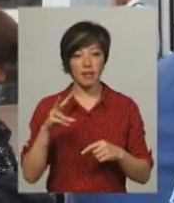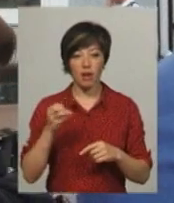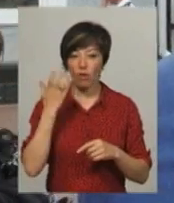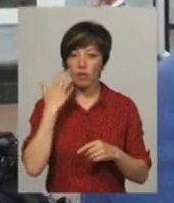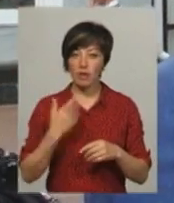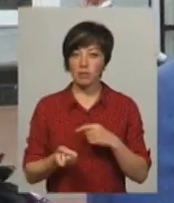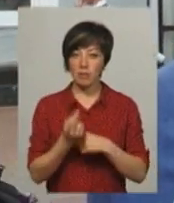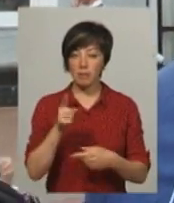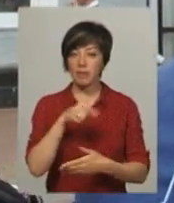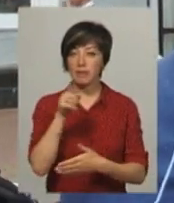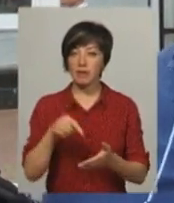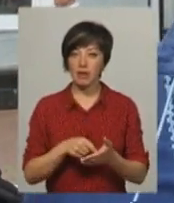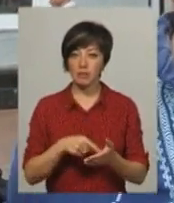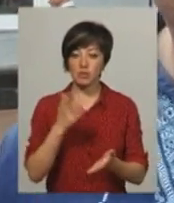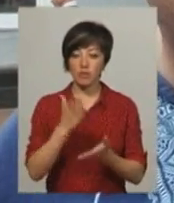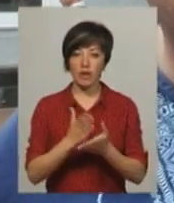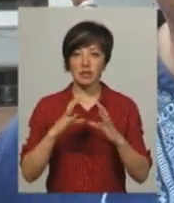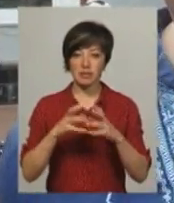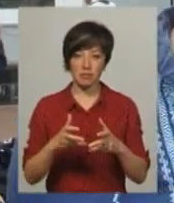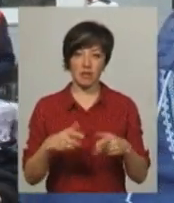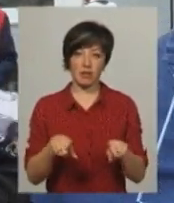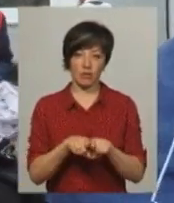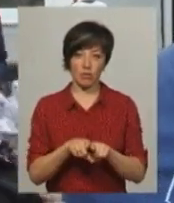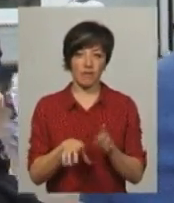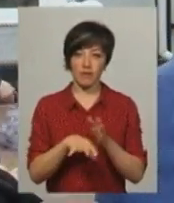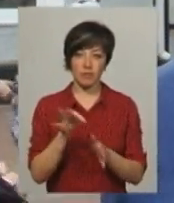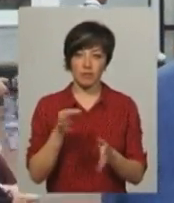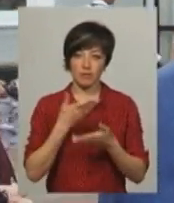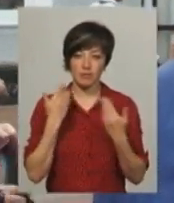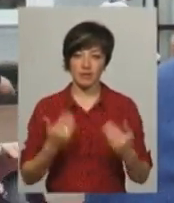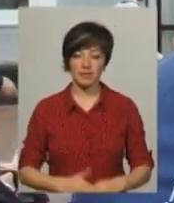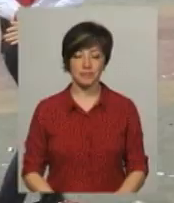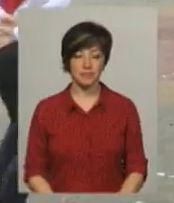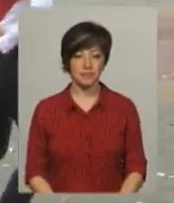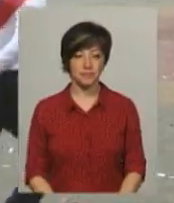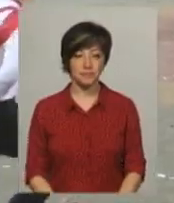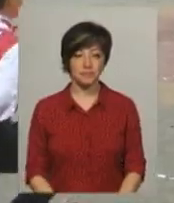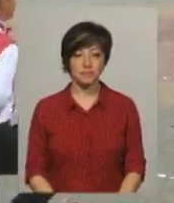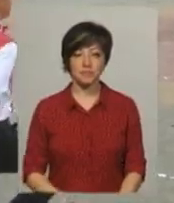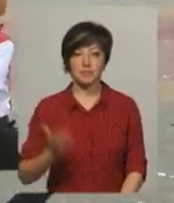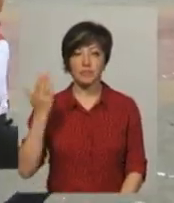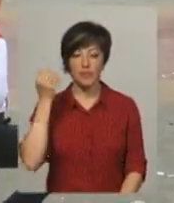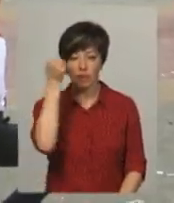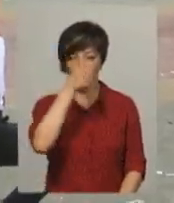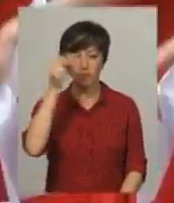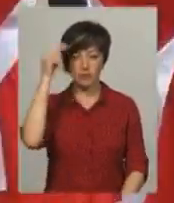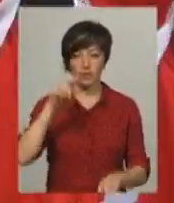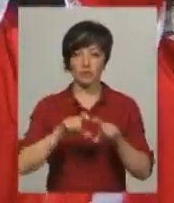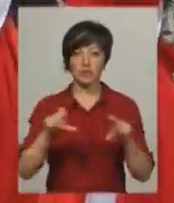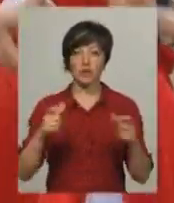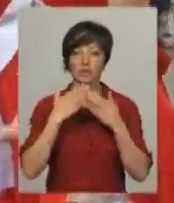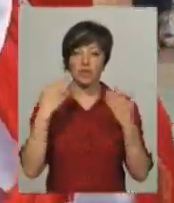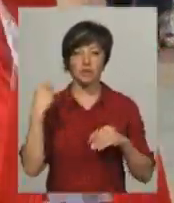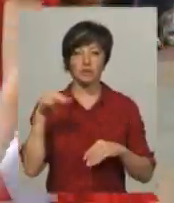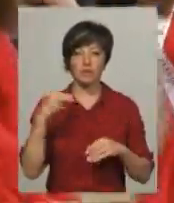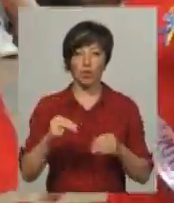коли стоїть питання про існування землі як такої, думаю, вибору як такого взагалі немає. Попередні роки у навчальному закладі під час останнього